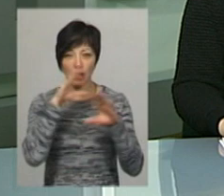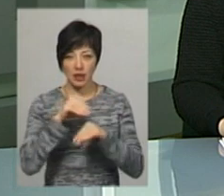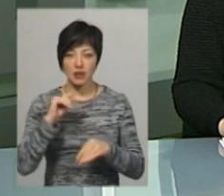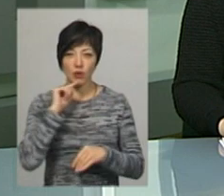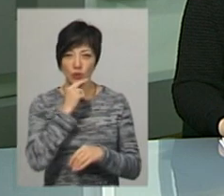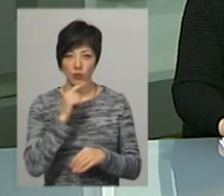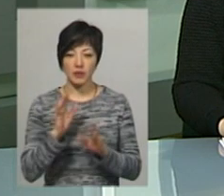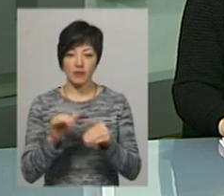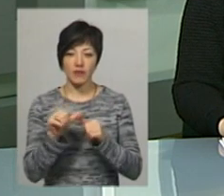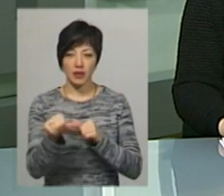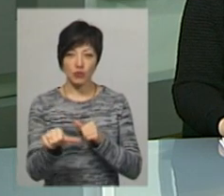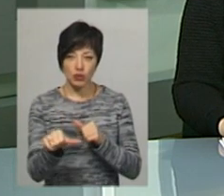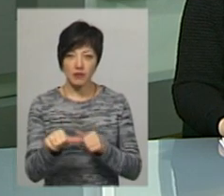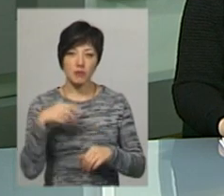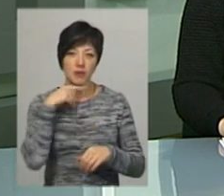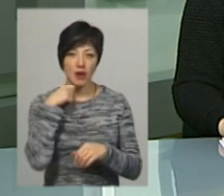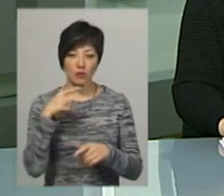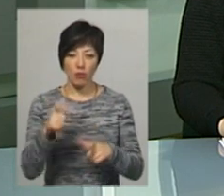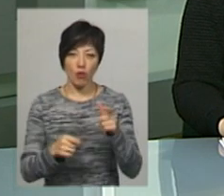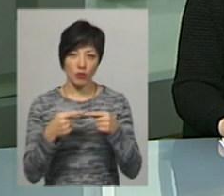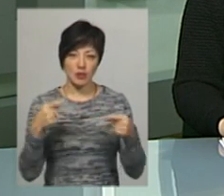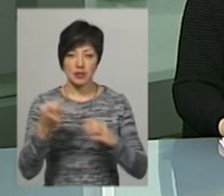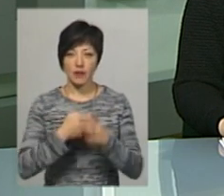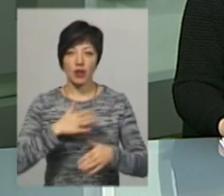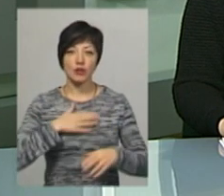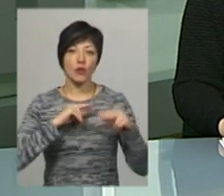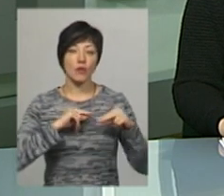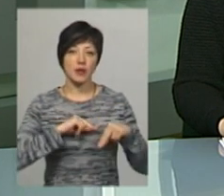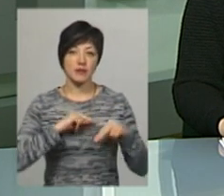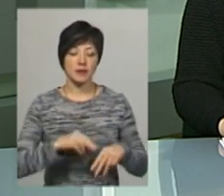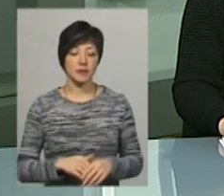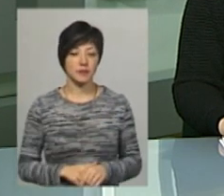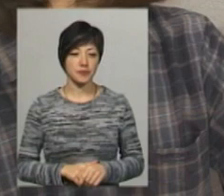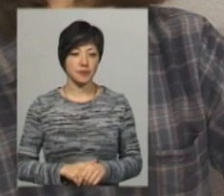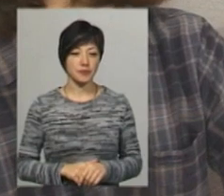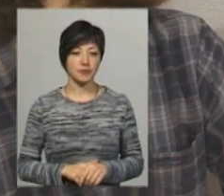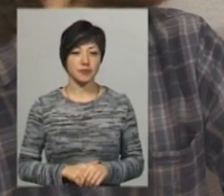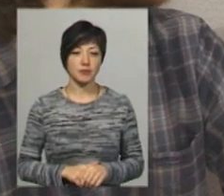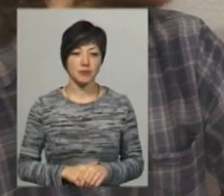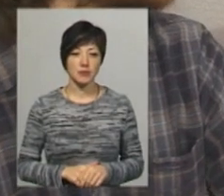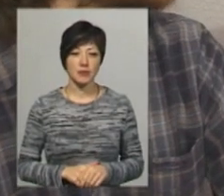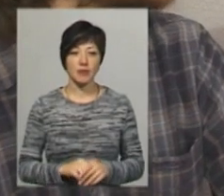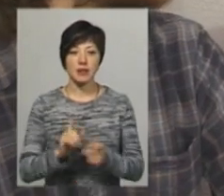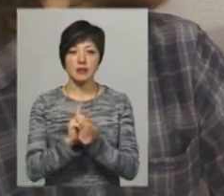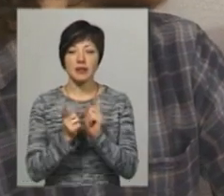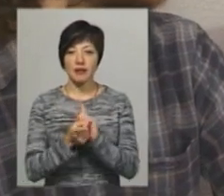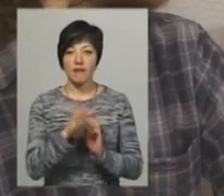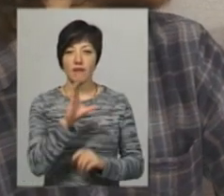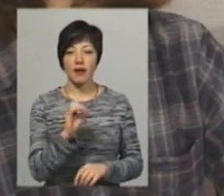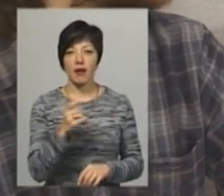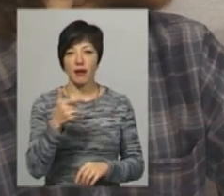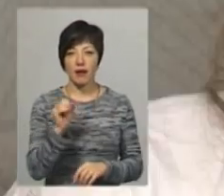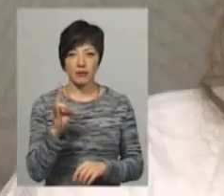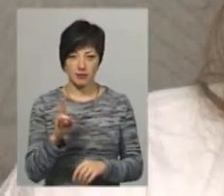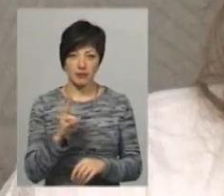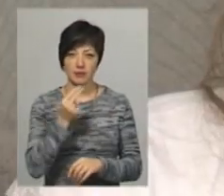економити, виключивши із раціону м'ясо та молочку, дізнавалась Анастасія Олексюк. Стати веганкою Марія вирішила 7